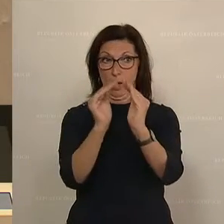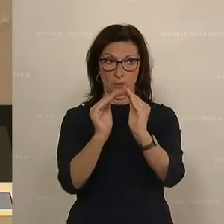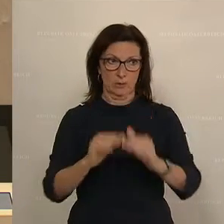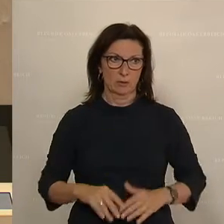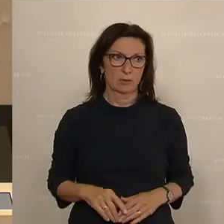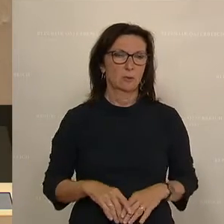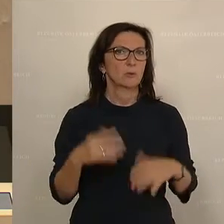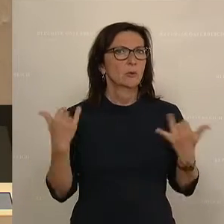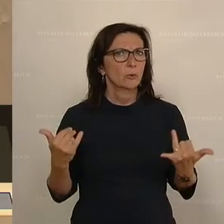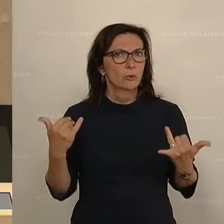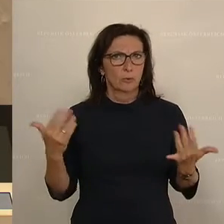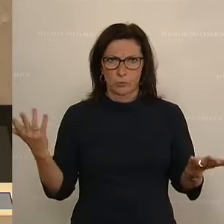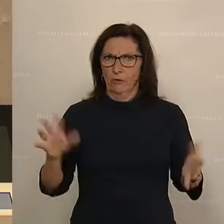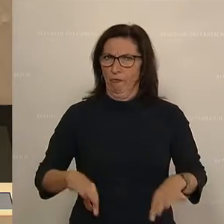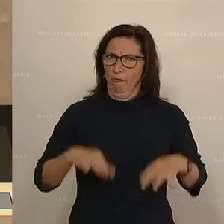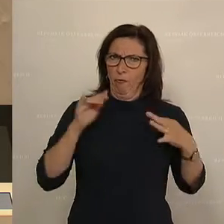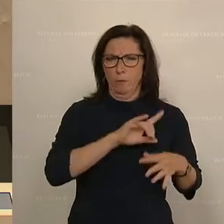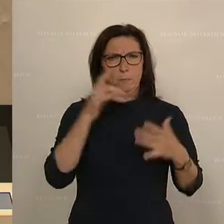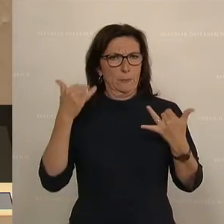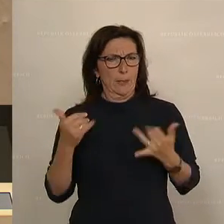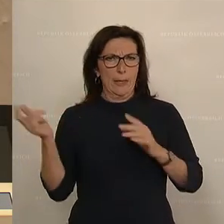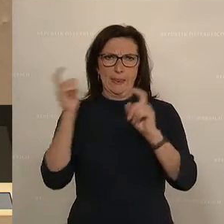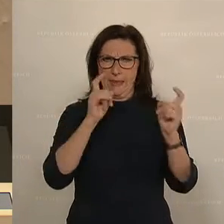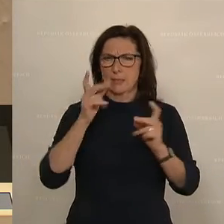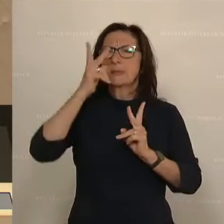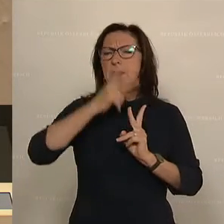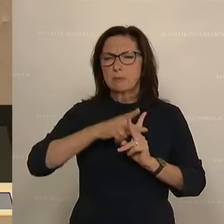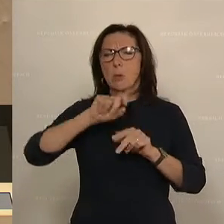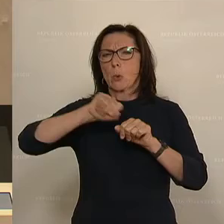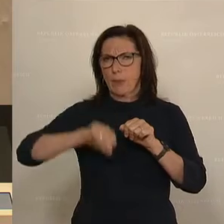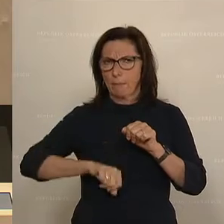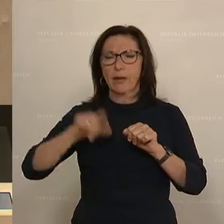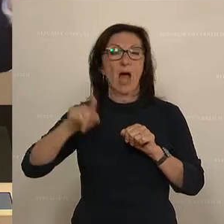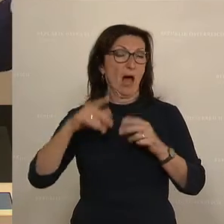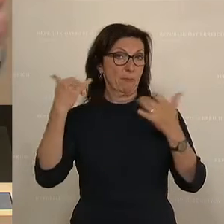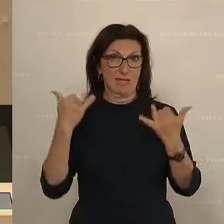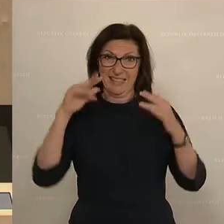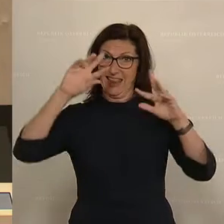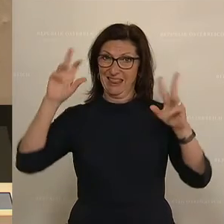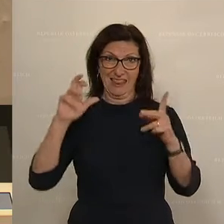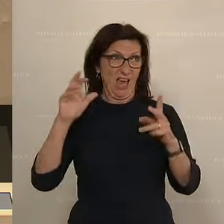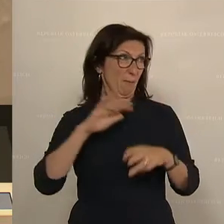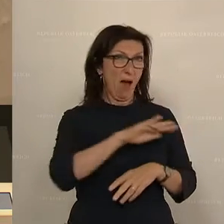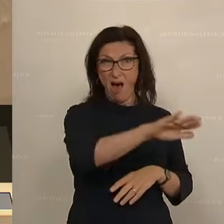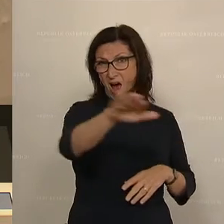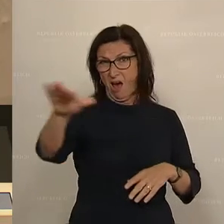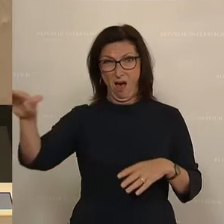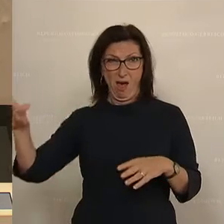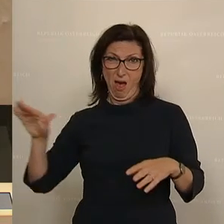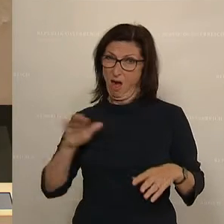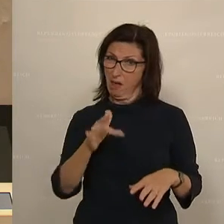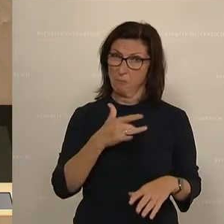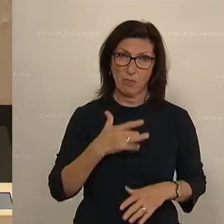Wir diskutieren seit heute in der Früh mit kurzen Unterbrechungen ein Thema, das Sie alle, das uns alle beschäftigt.